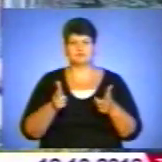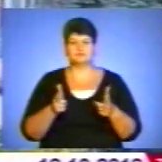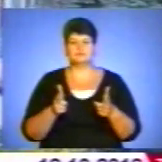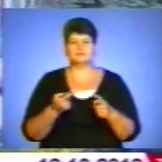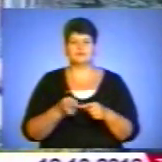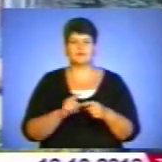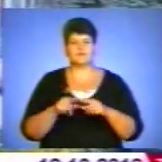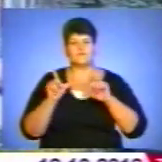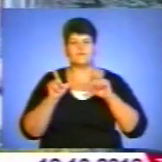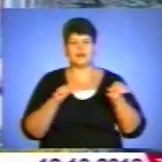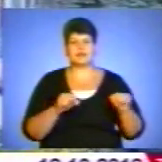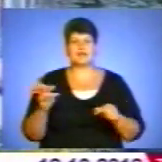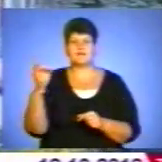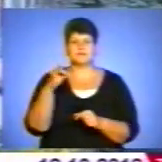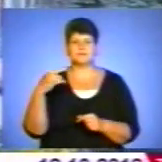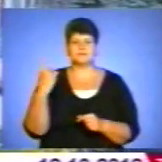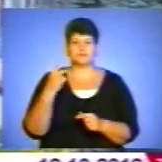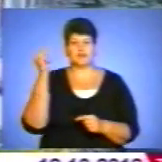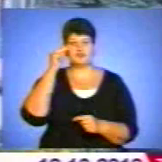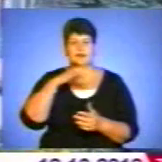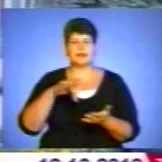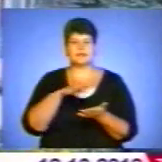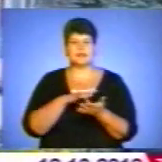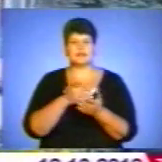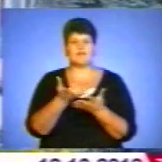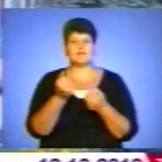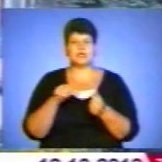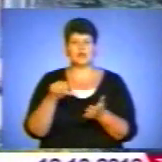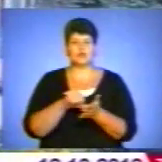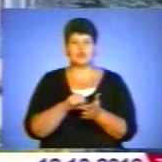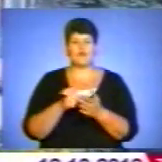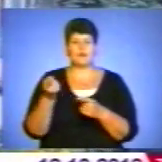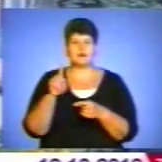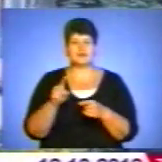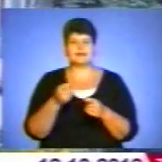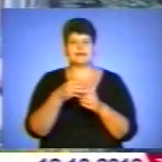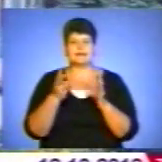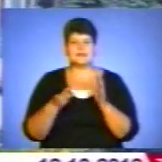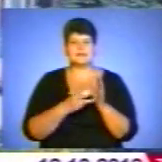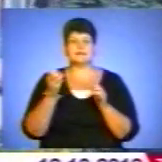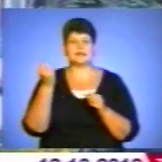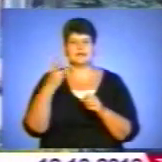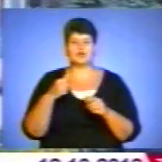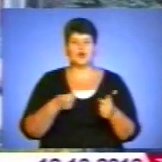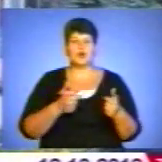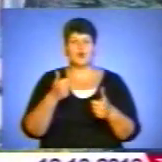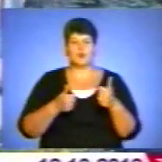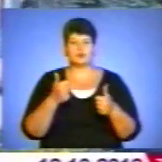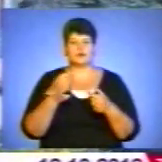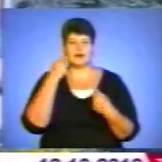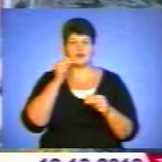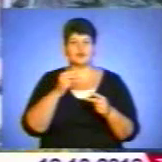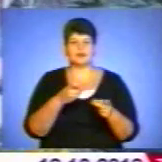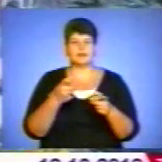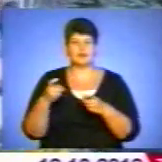Виїхали на Рівненський навчальний центр, там взяли участь в першості 13-го армійського конкурсу на кращу артилерійську батарею. В